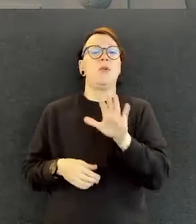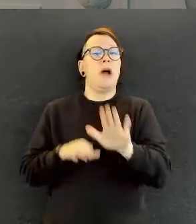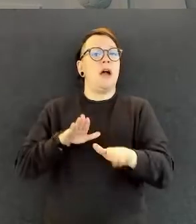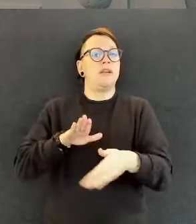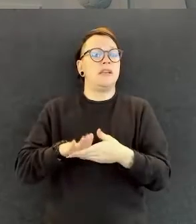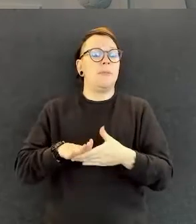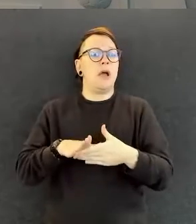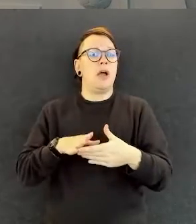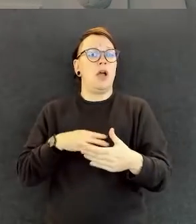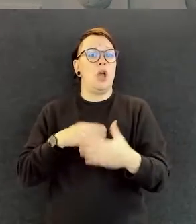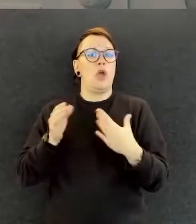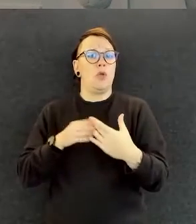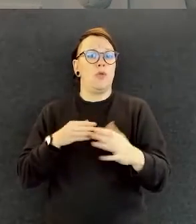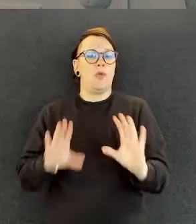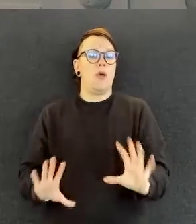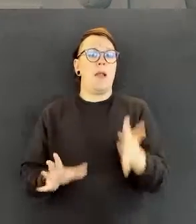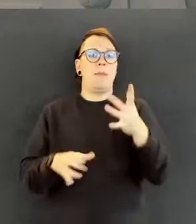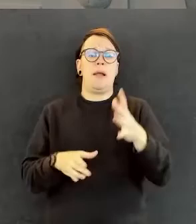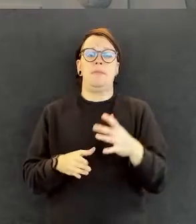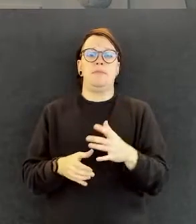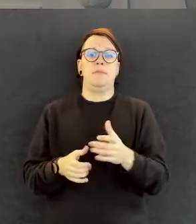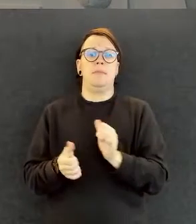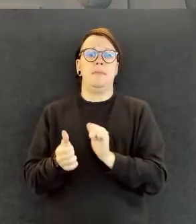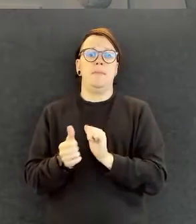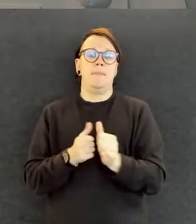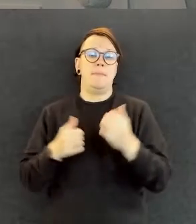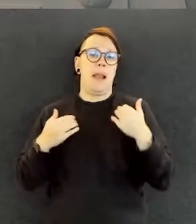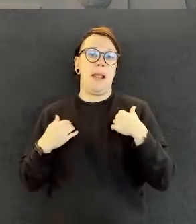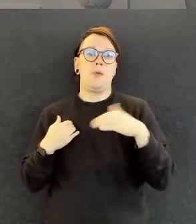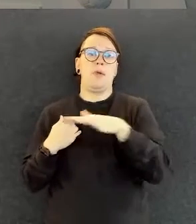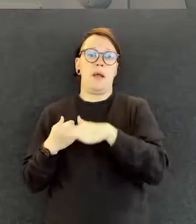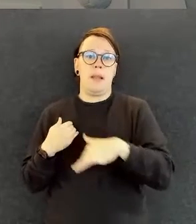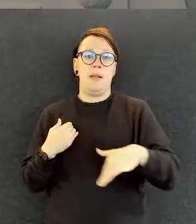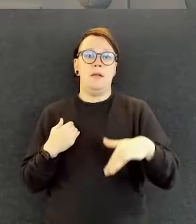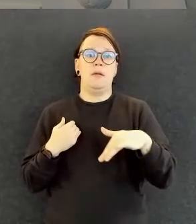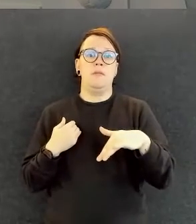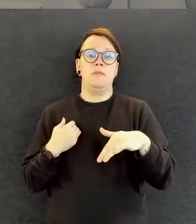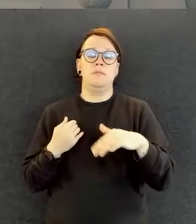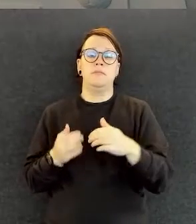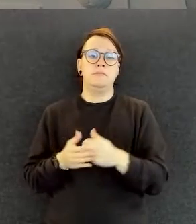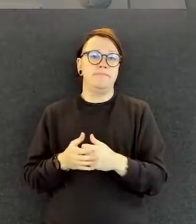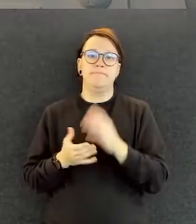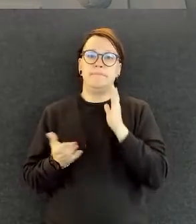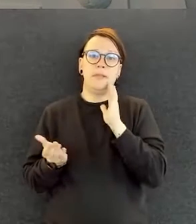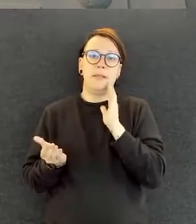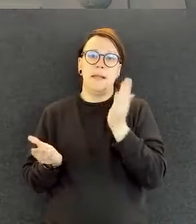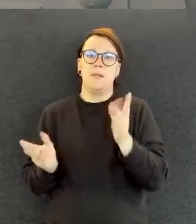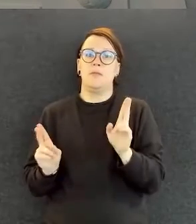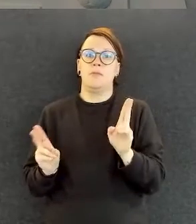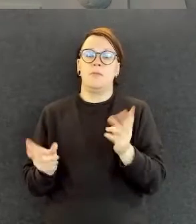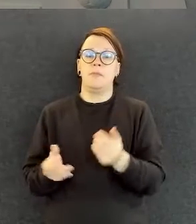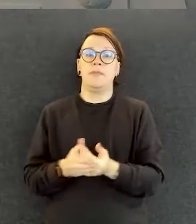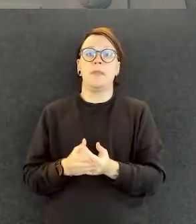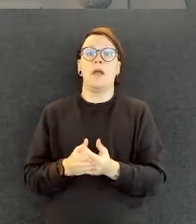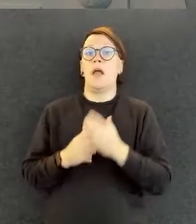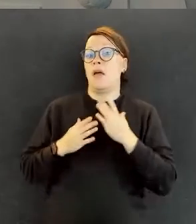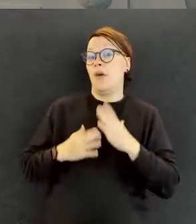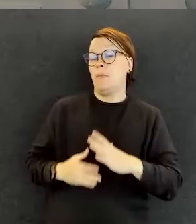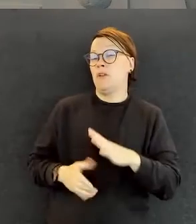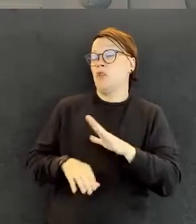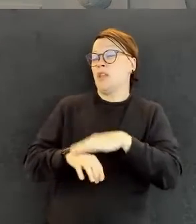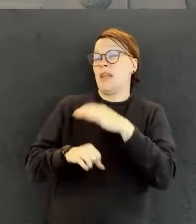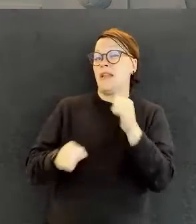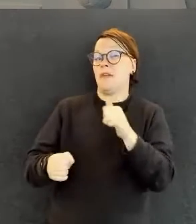saralla. Ja kun esimerkiksi tietoa kerätään sukupuoleja iän mukaan, mutta kun vammaisuus on tämmöinen terveystieto, jota ei rekisteröidä